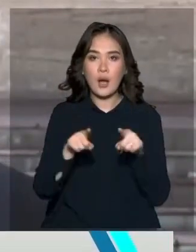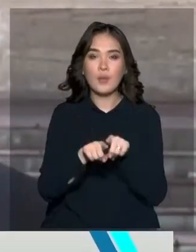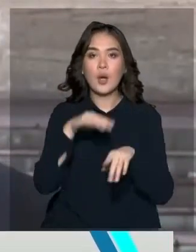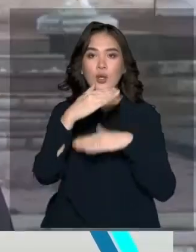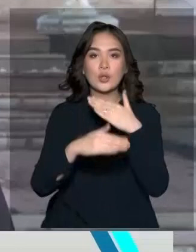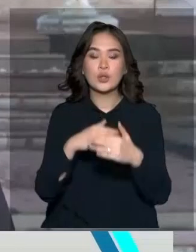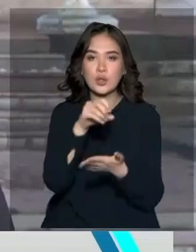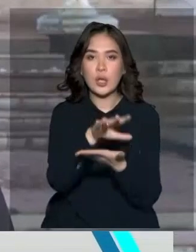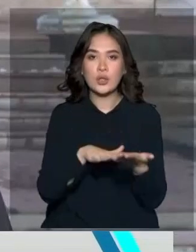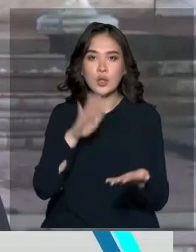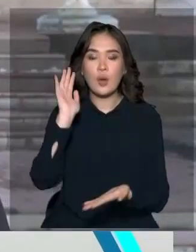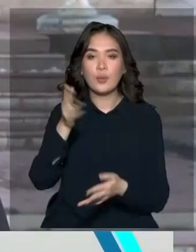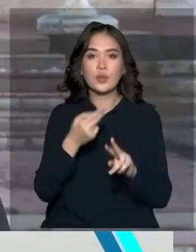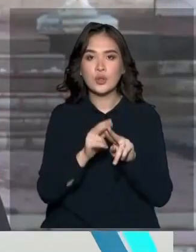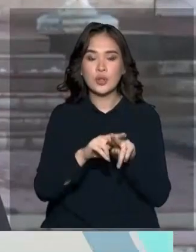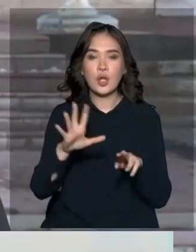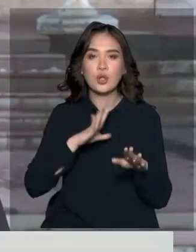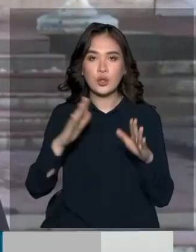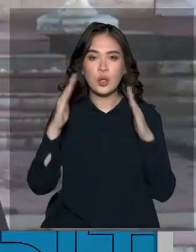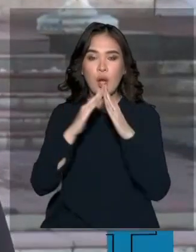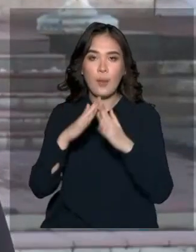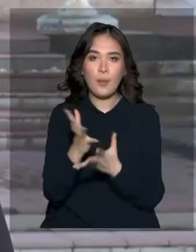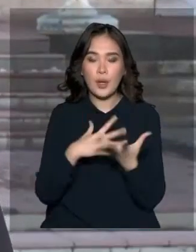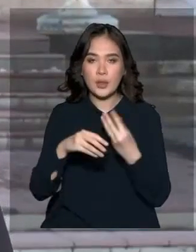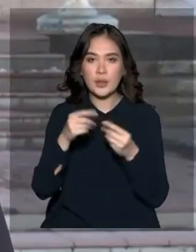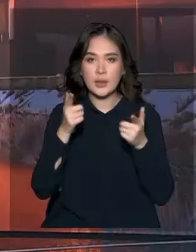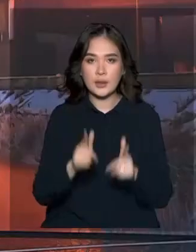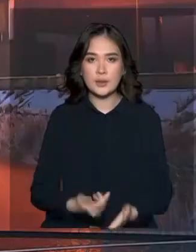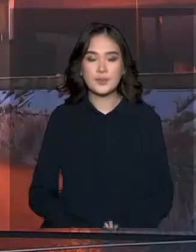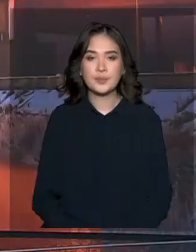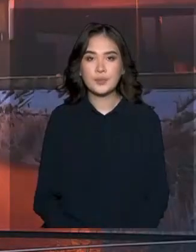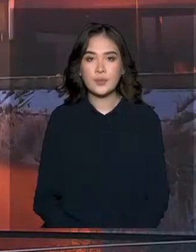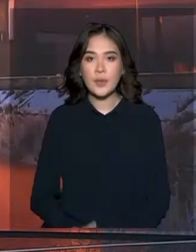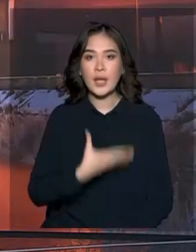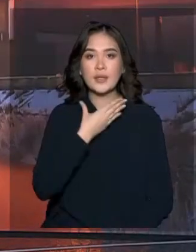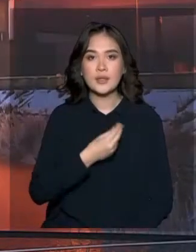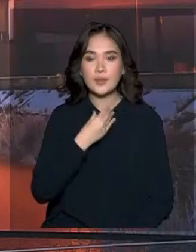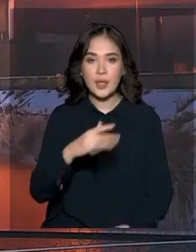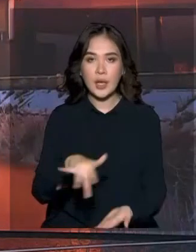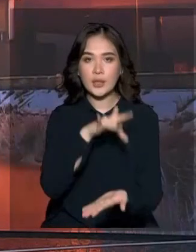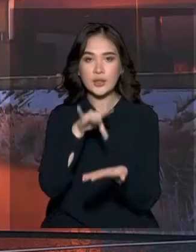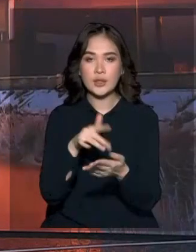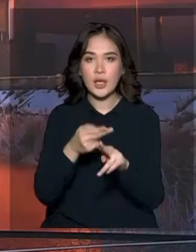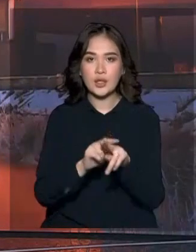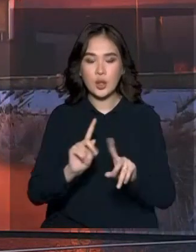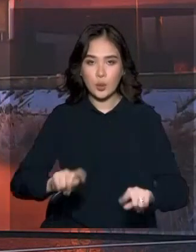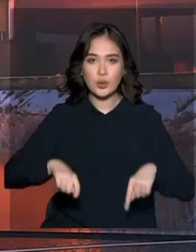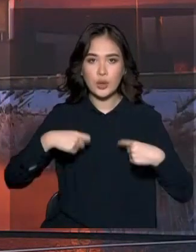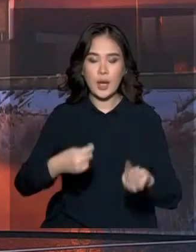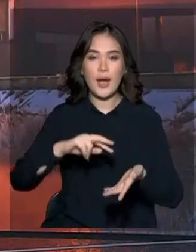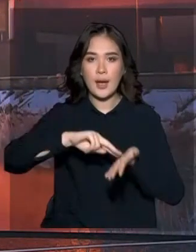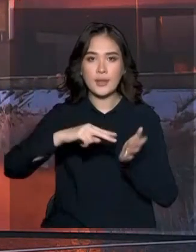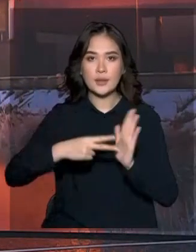сайын жалғасып қарсық білдіретін тұрғындар жоқ, барлы келесе. Семей ғаласындағы жекенің қолына өткеткен